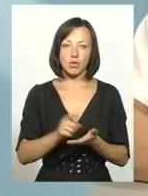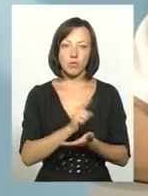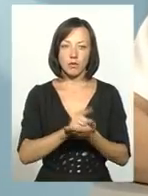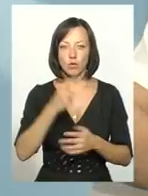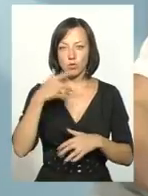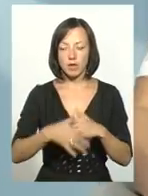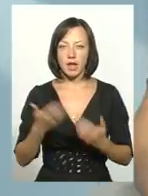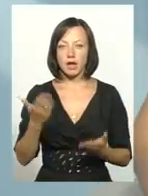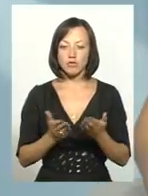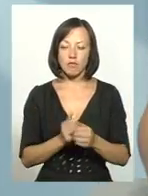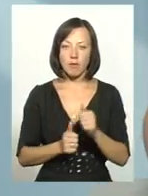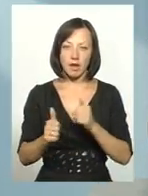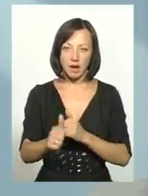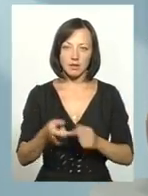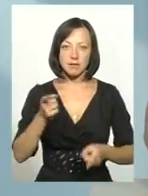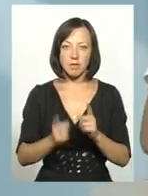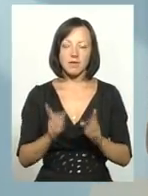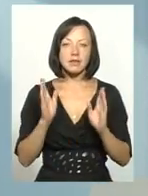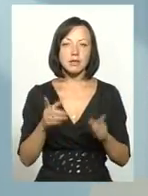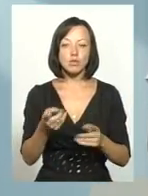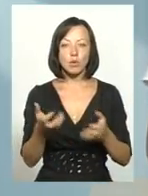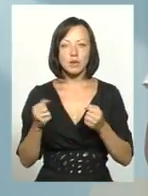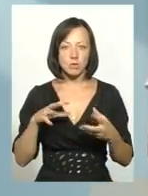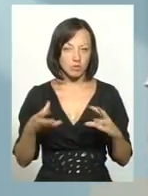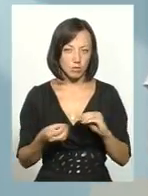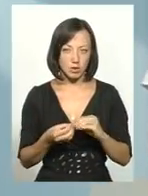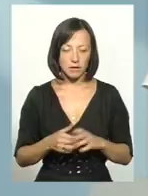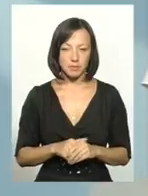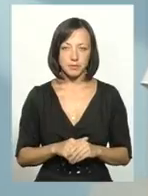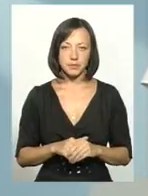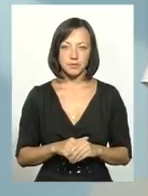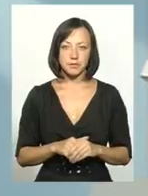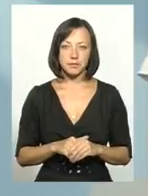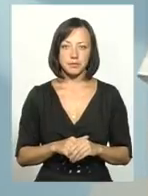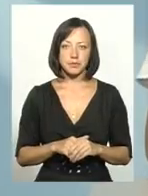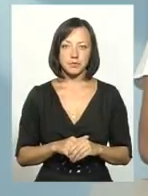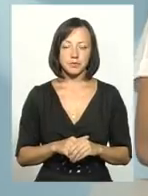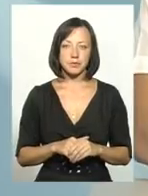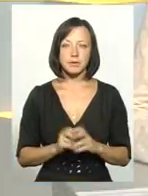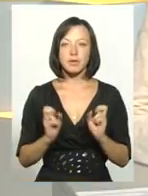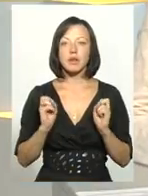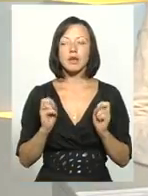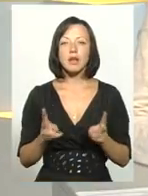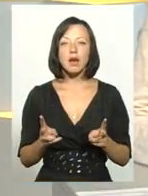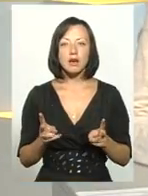Вони розуміють, якщо йдуть чи вперед, вони насправді тільки тоді отримують результат. Власне, як